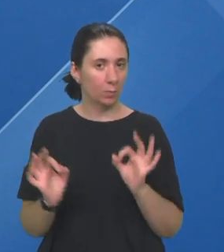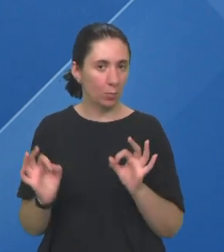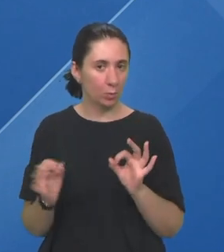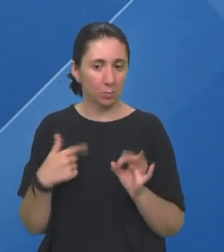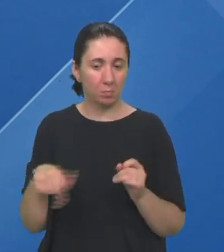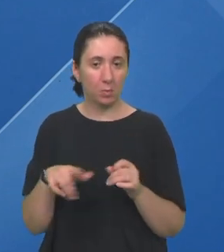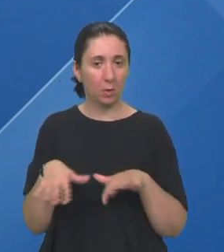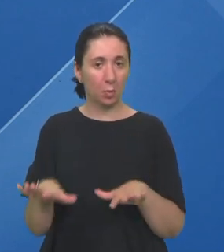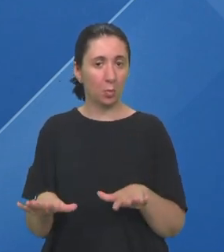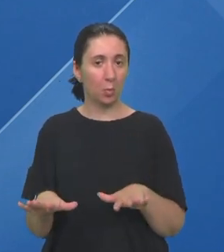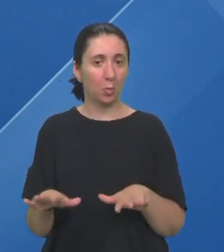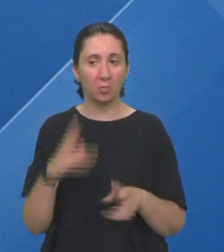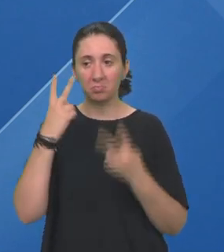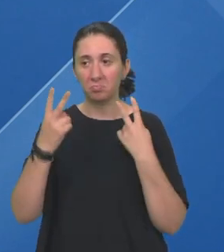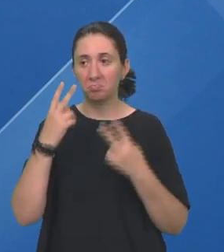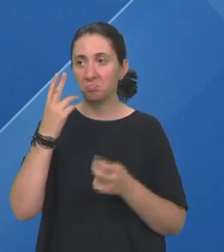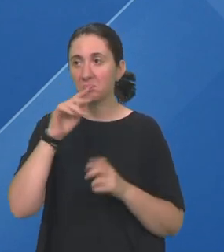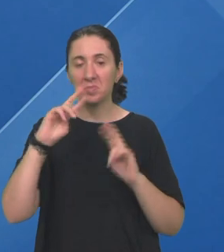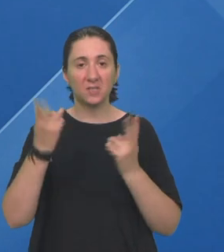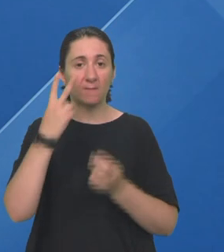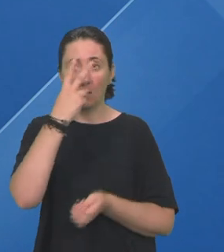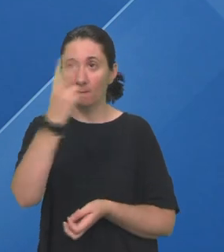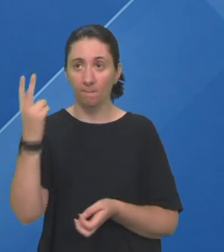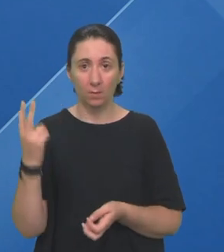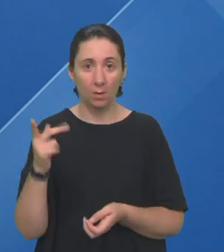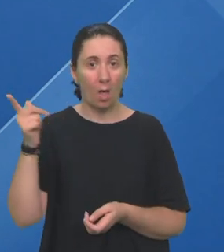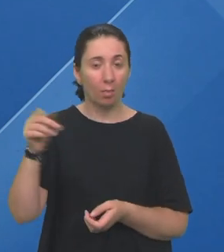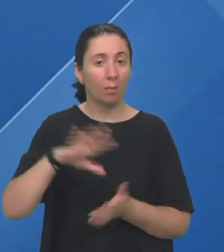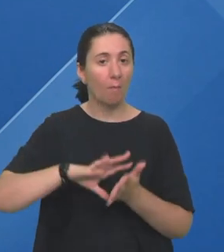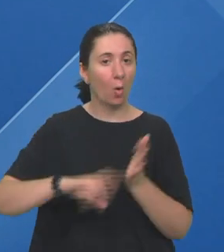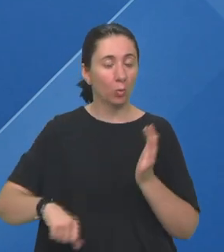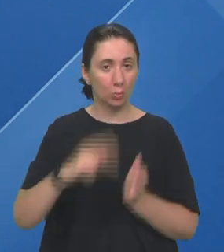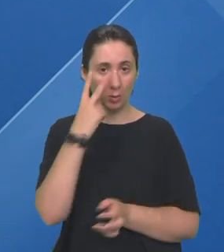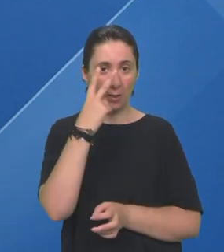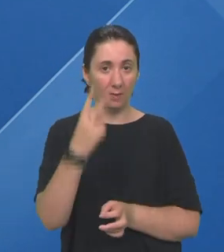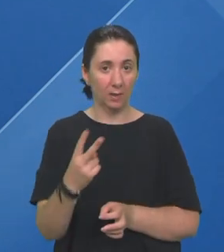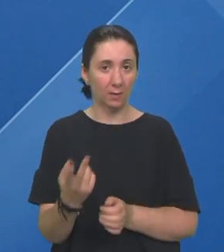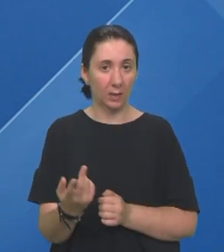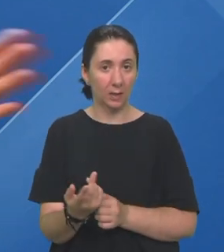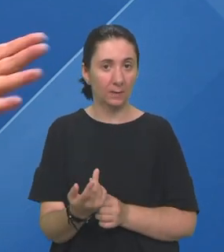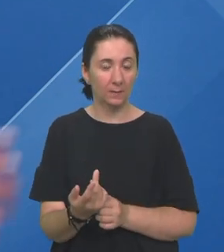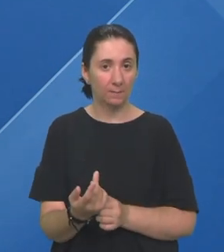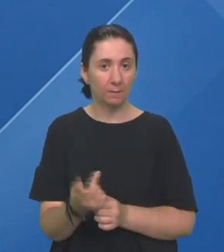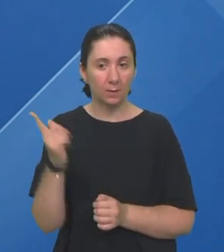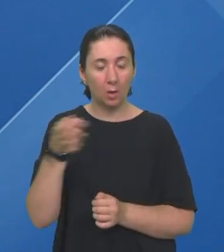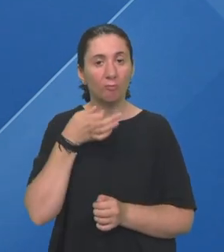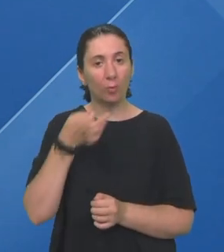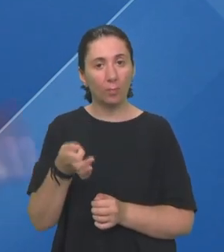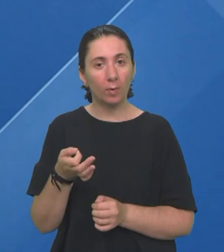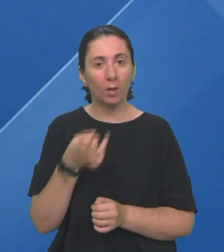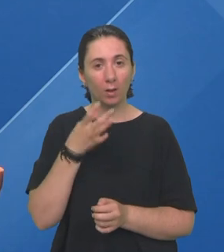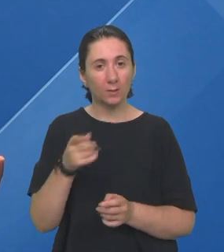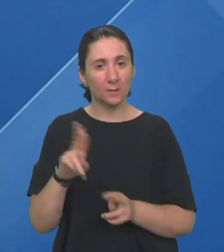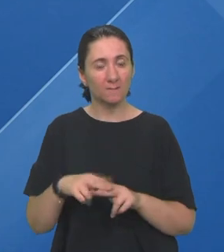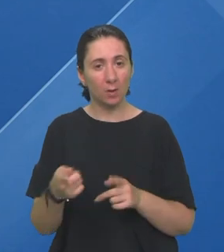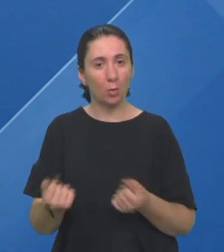mi ljudi participiramo svijet vidom Znači njima je to oduzeto I onda evo na ovo pitanje Kad ti je